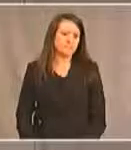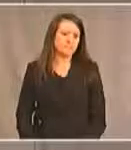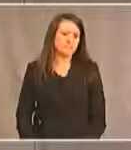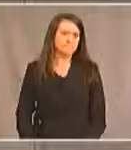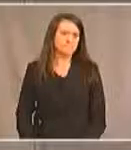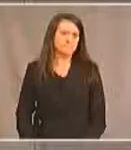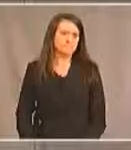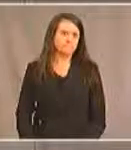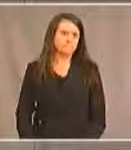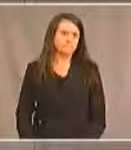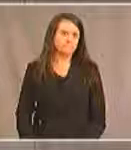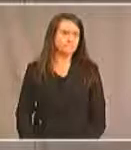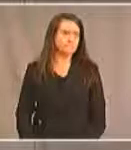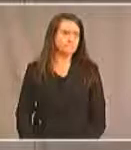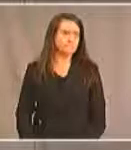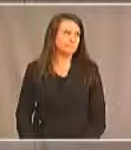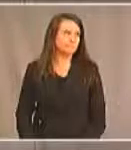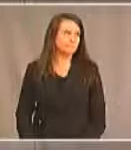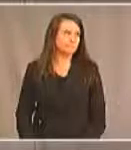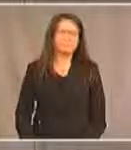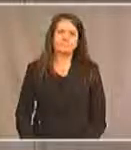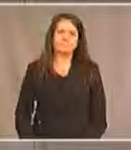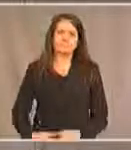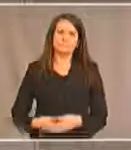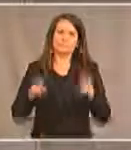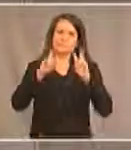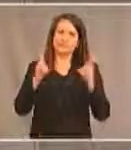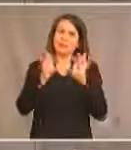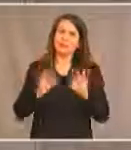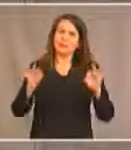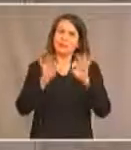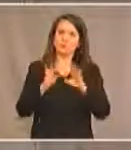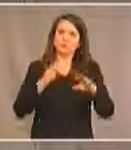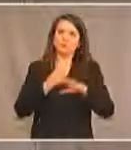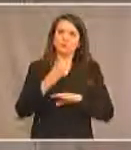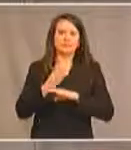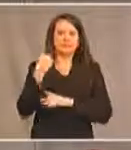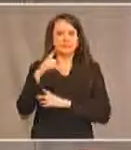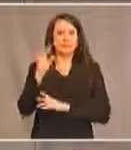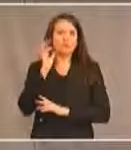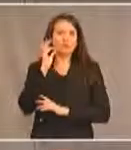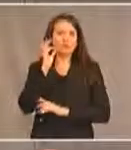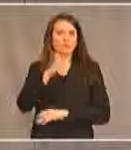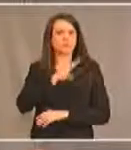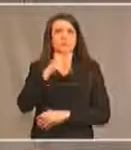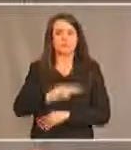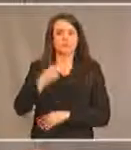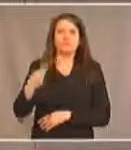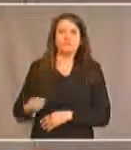C un sujet important. L'accessibilité pour les autochtones ayant des handicaps